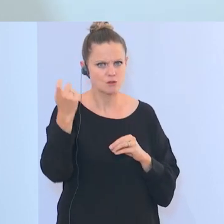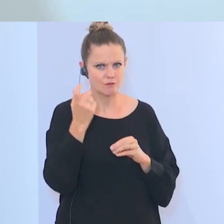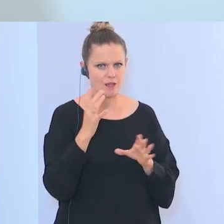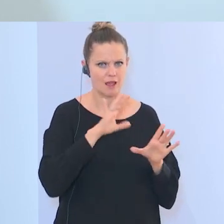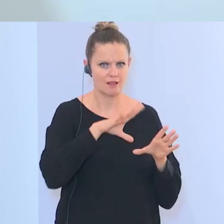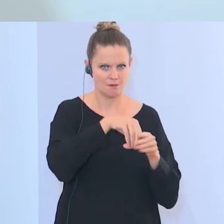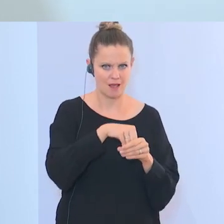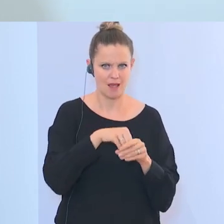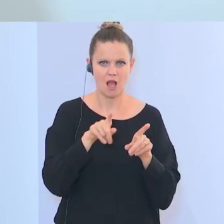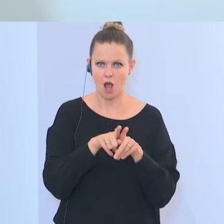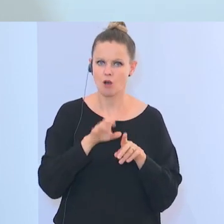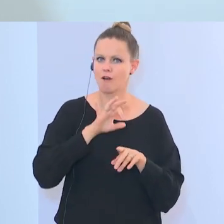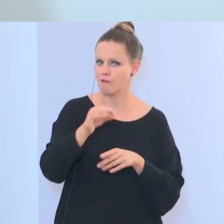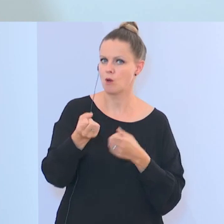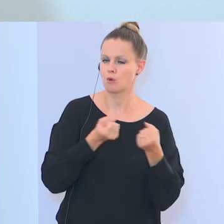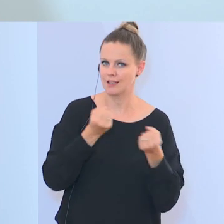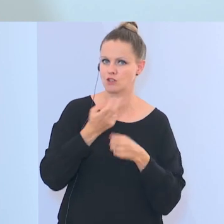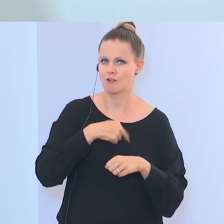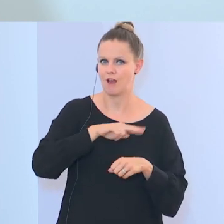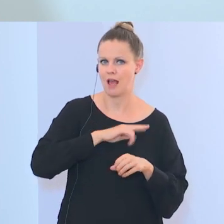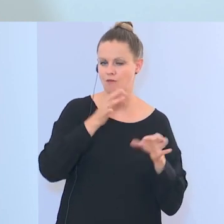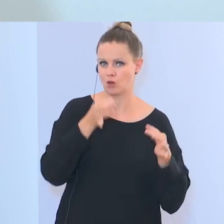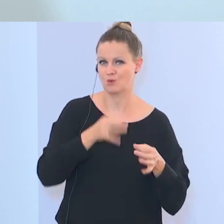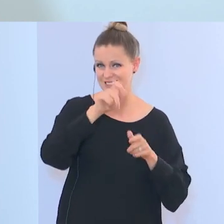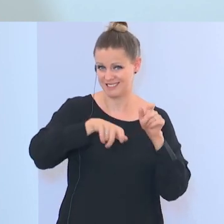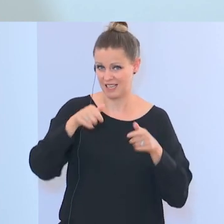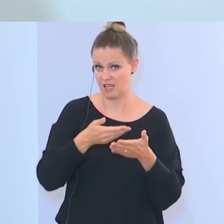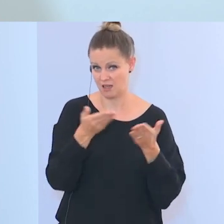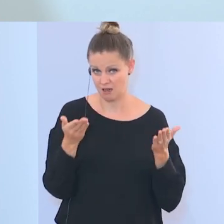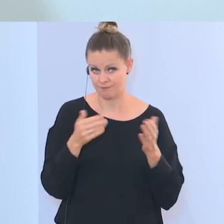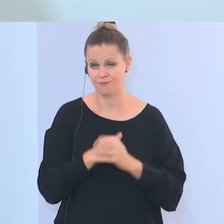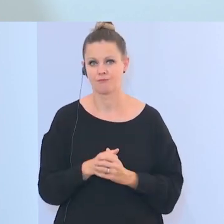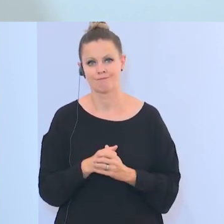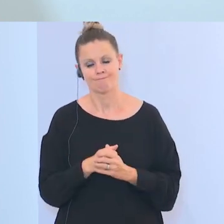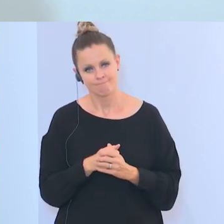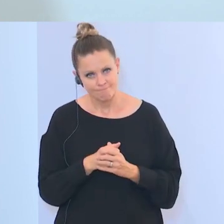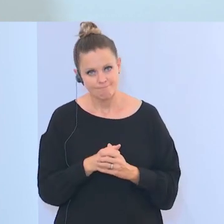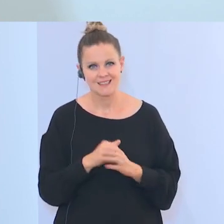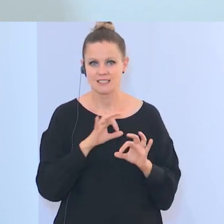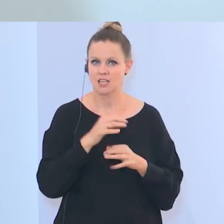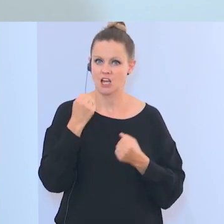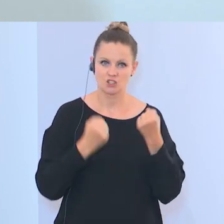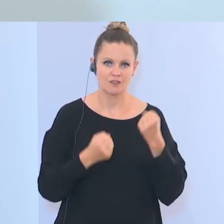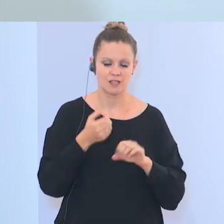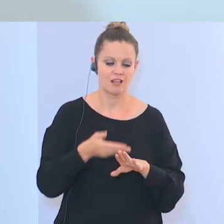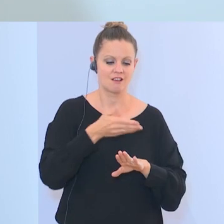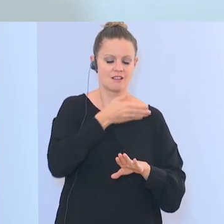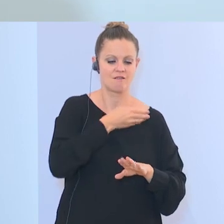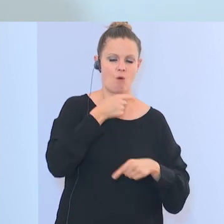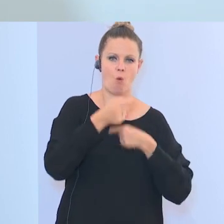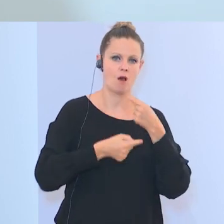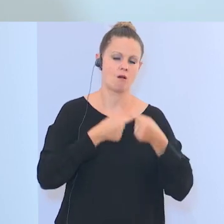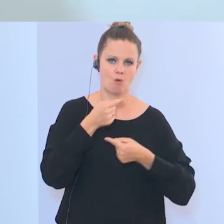politischen Verantwortungsträger, es ist oft schwierig, auch, das weiß ich auch aus meiner vorhergehenden Rolle,